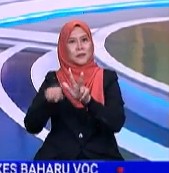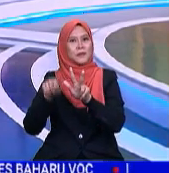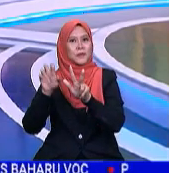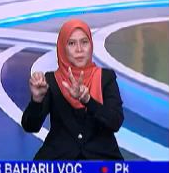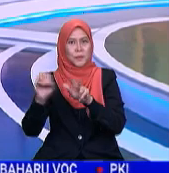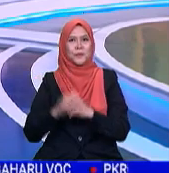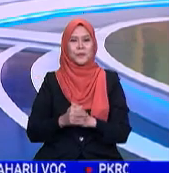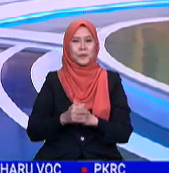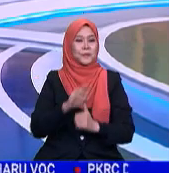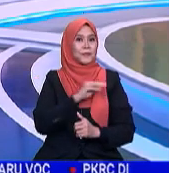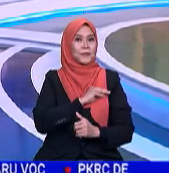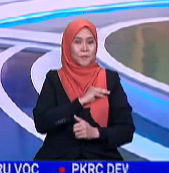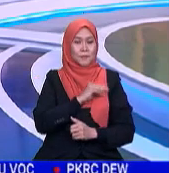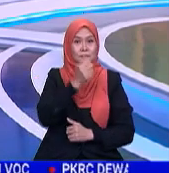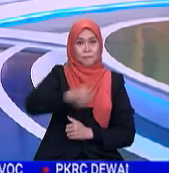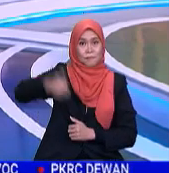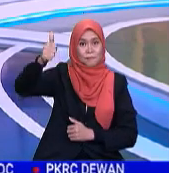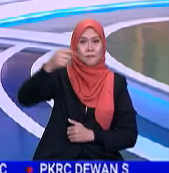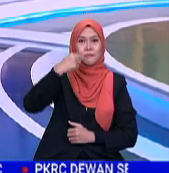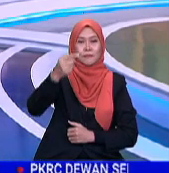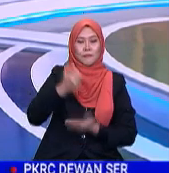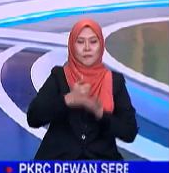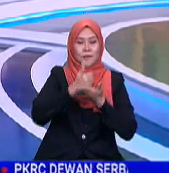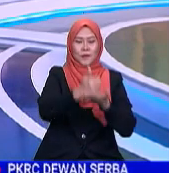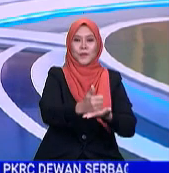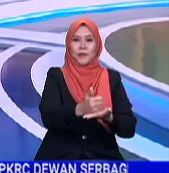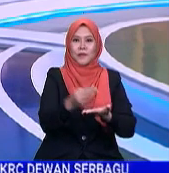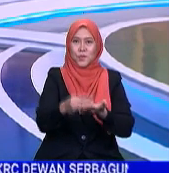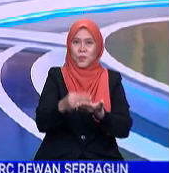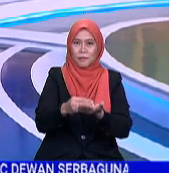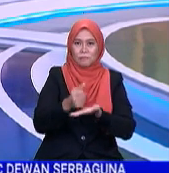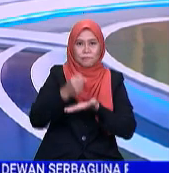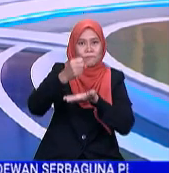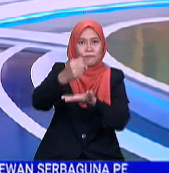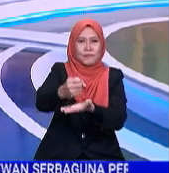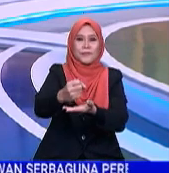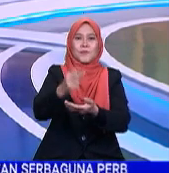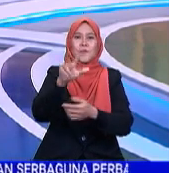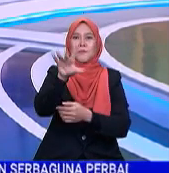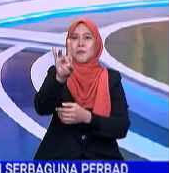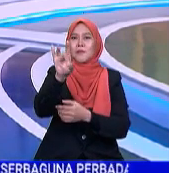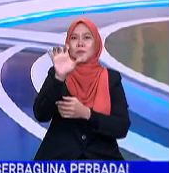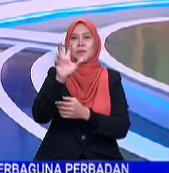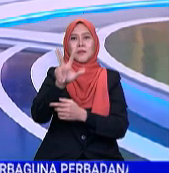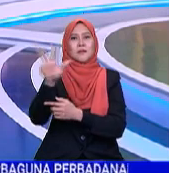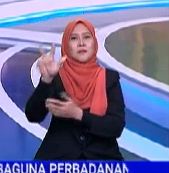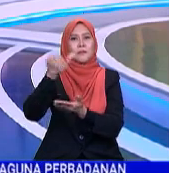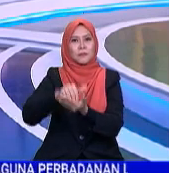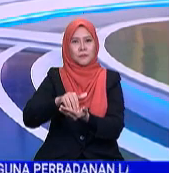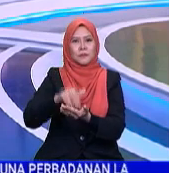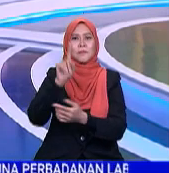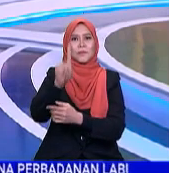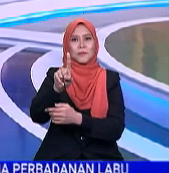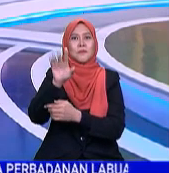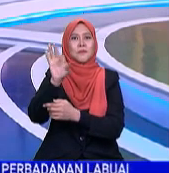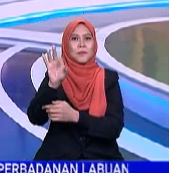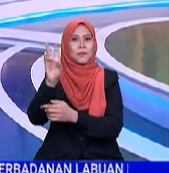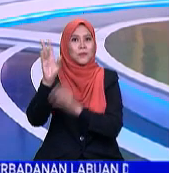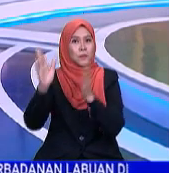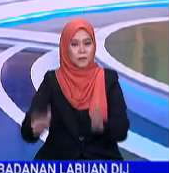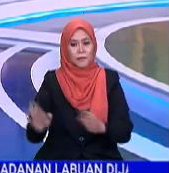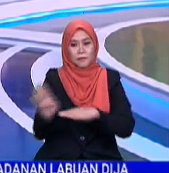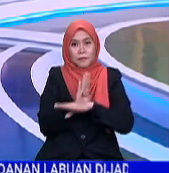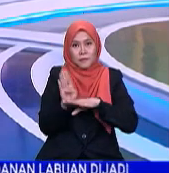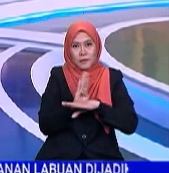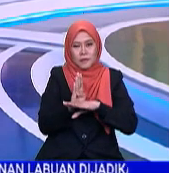Datuk Dr. Abdul Latif Ahmad berkata, bantuan dan insentif itu bakal memanfaatkan 833,197 orang